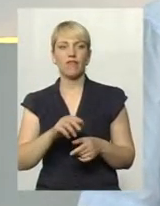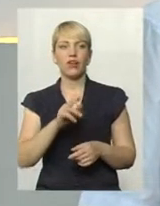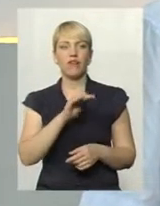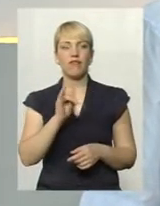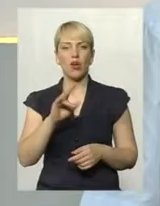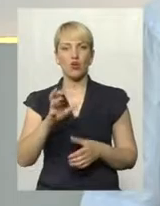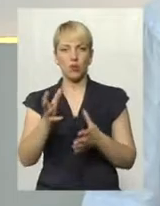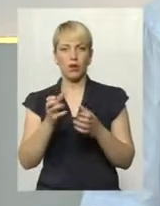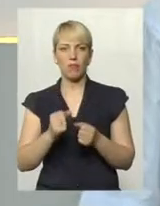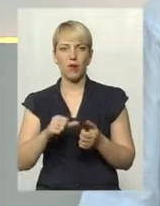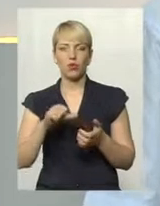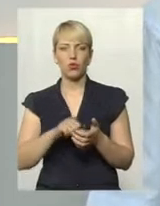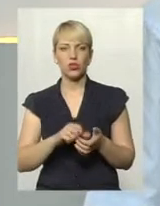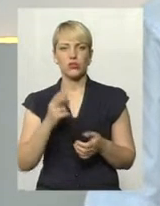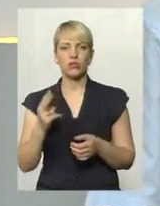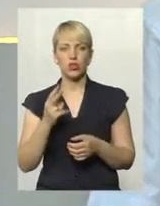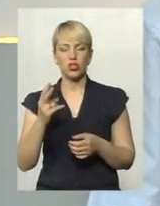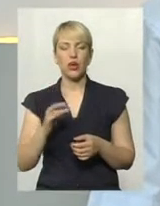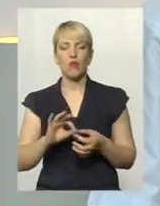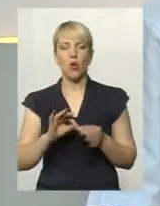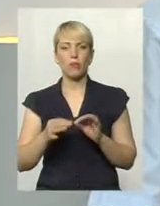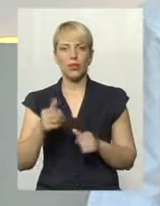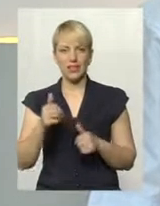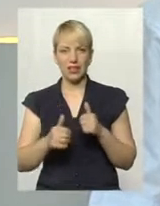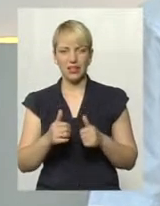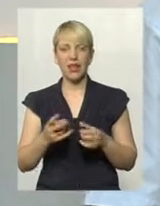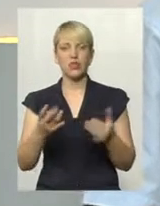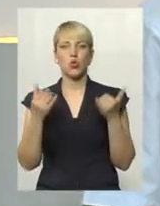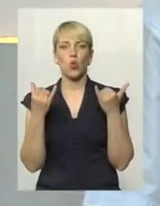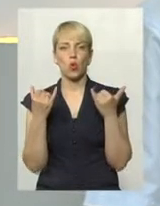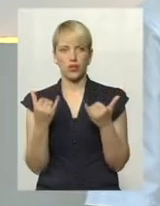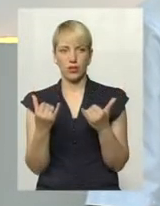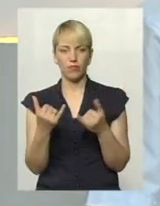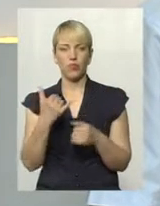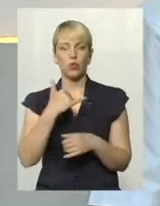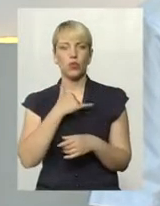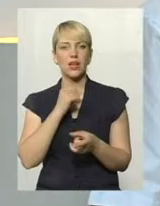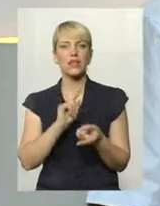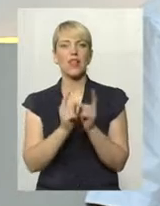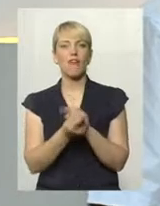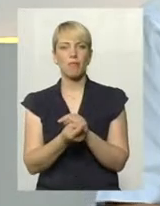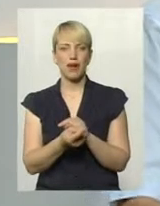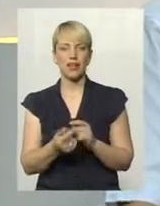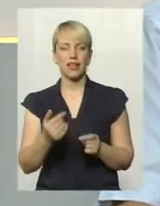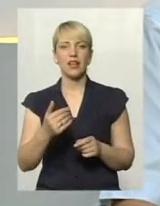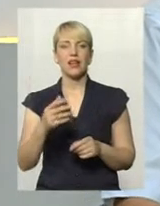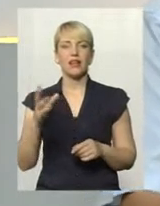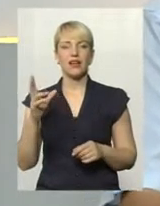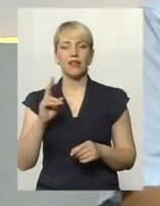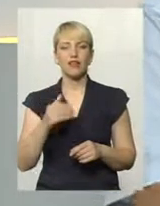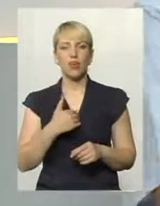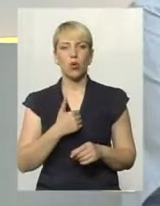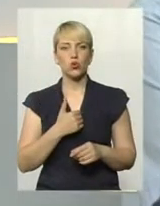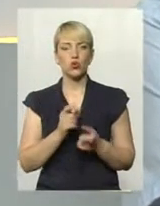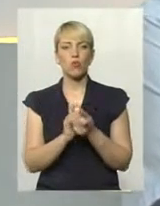двічі приймала участь на Олімпійських іграх. Тобто на сьогодні в нас навпаки просяться борці за Хмельницьку область